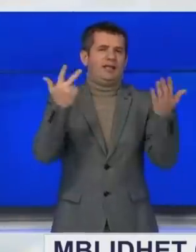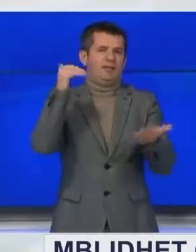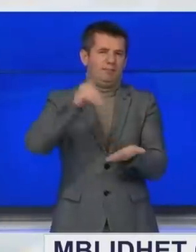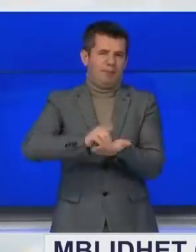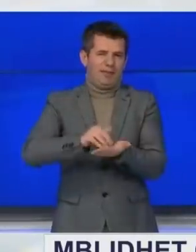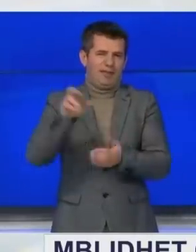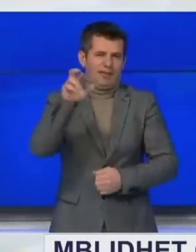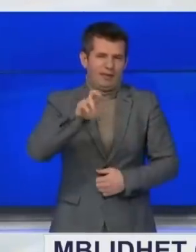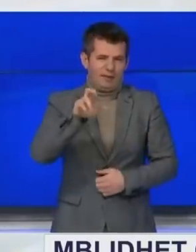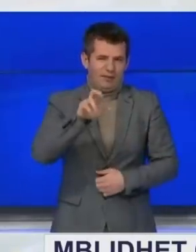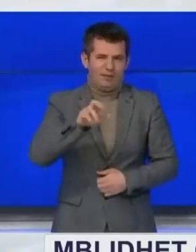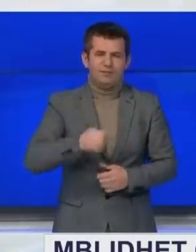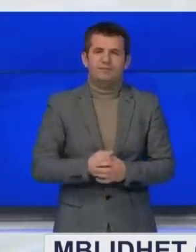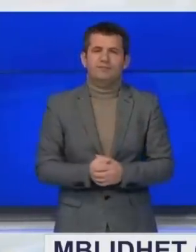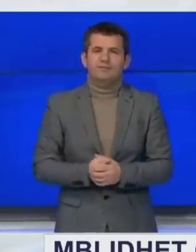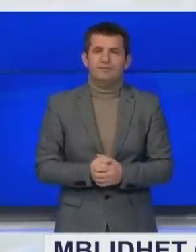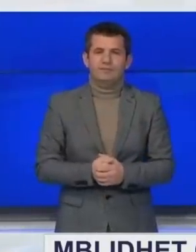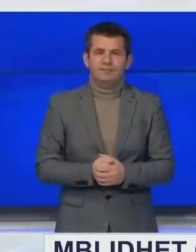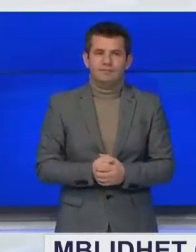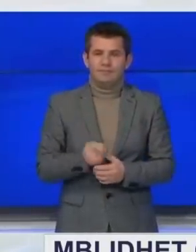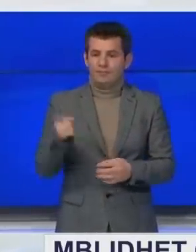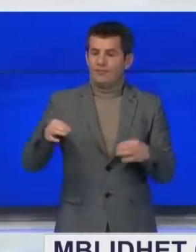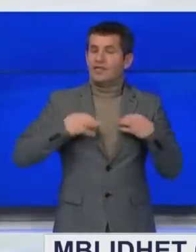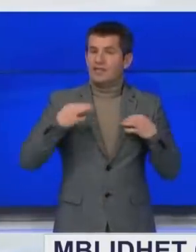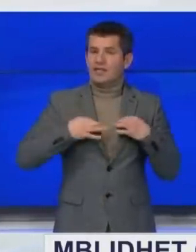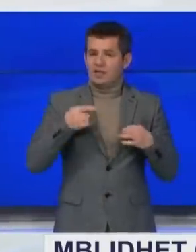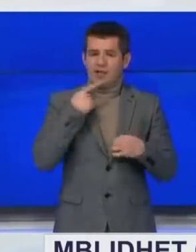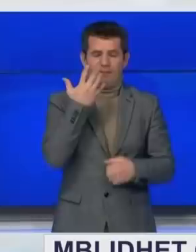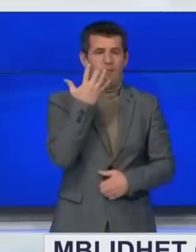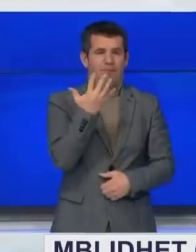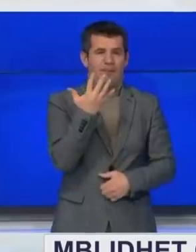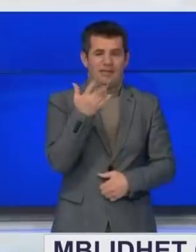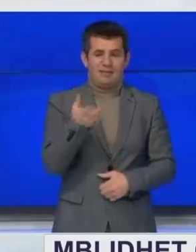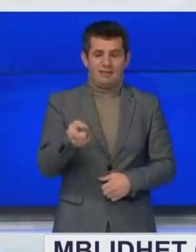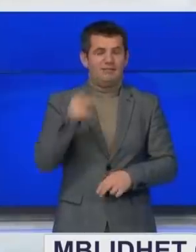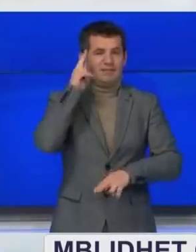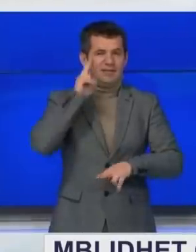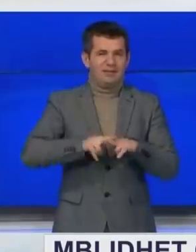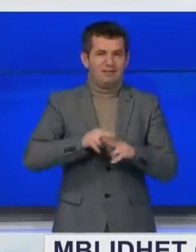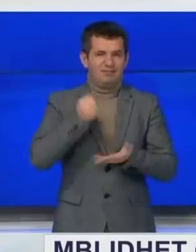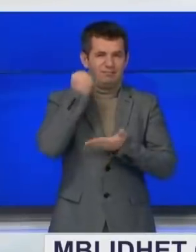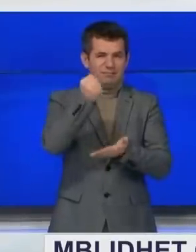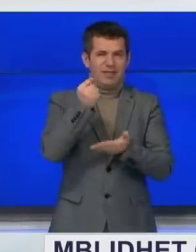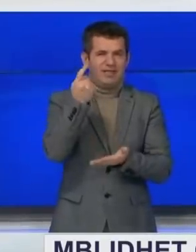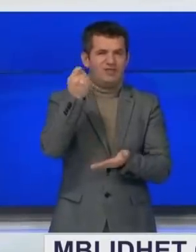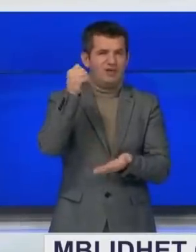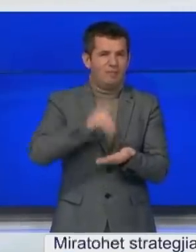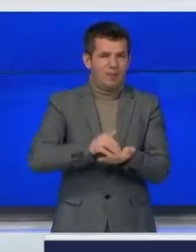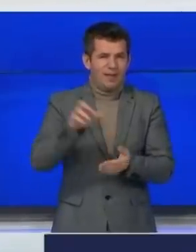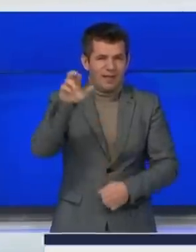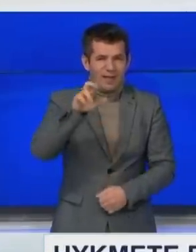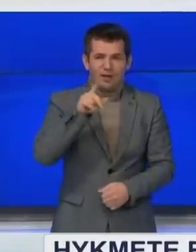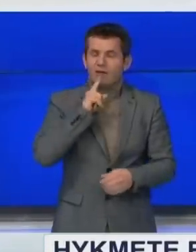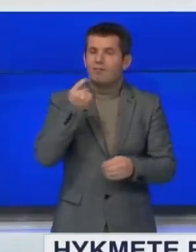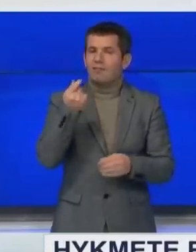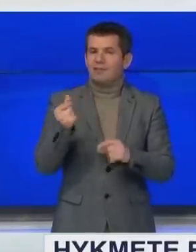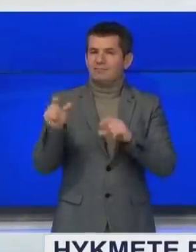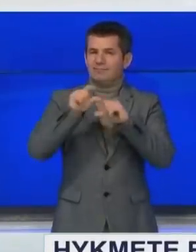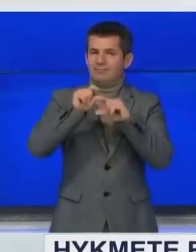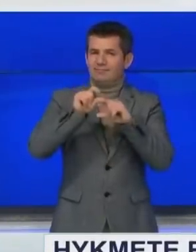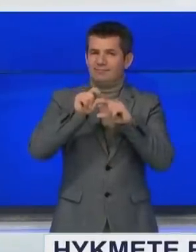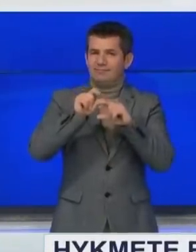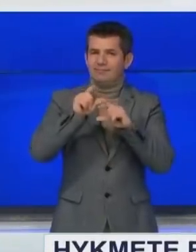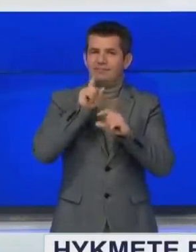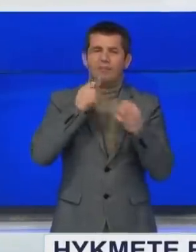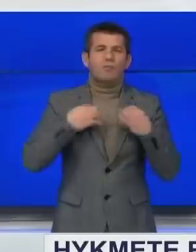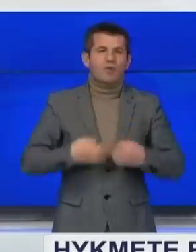euro. Për sektorin shëndëtësor, në pikën 5 të këti vendimi, kemi ndarë shumën për 100.000 euro, për pagën shtes, për